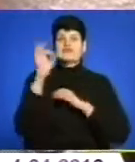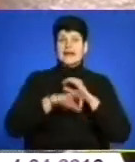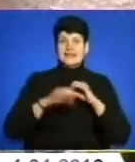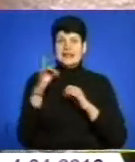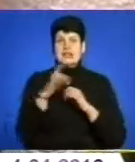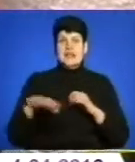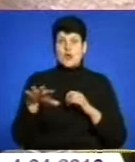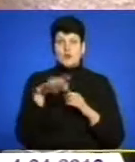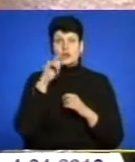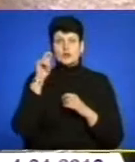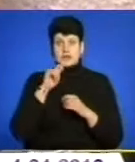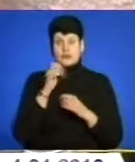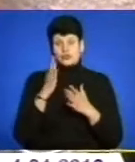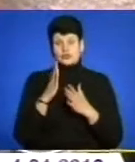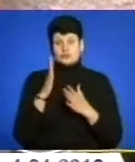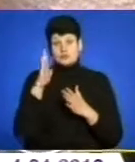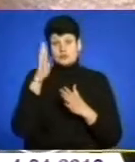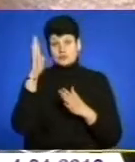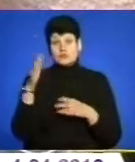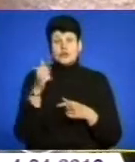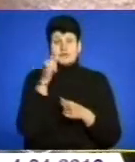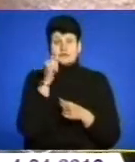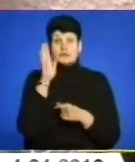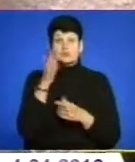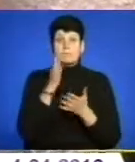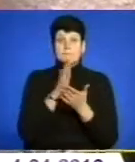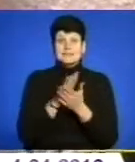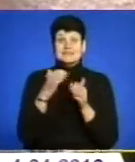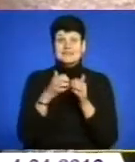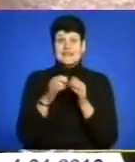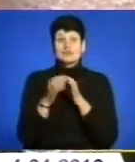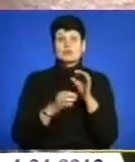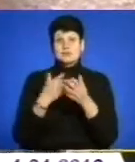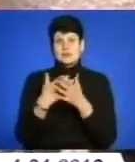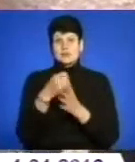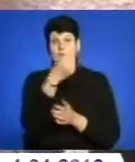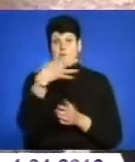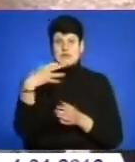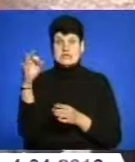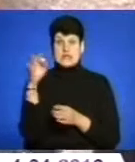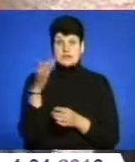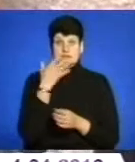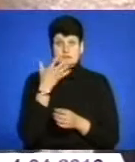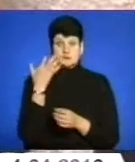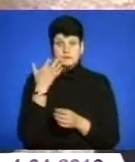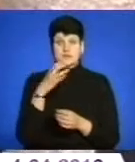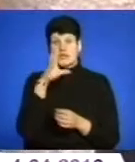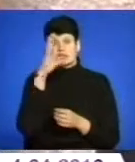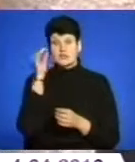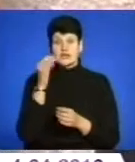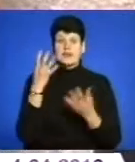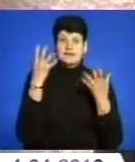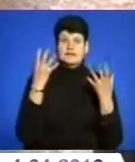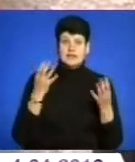виправдовуються ті прогнози, які є, то ми завтра вже будемо мати середню температуру біля 15 градусів. Тобто і нічна, і днена